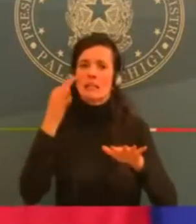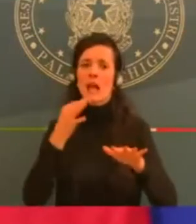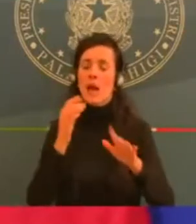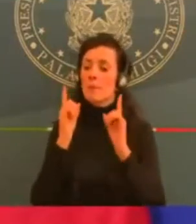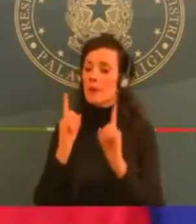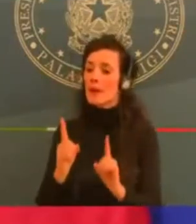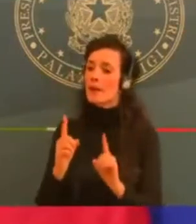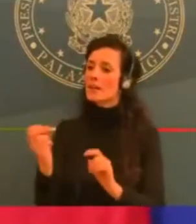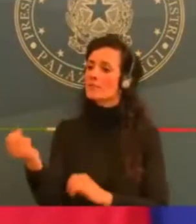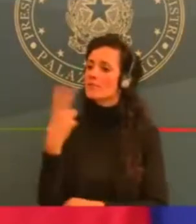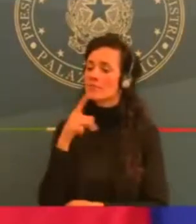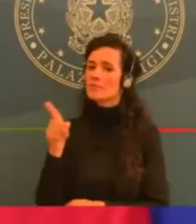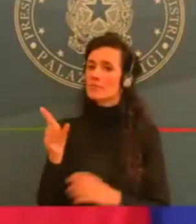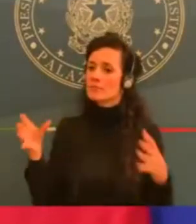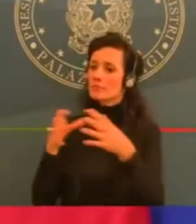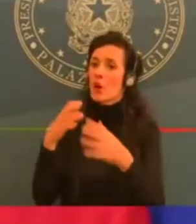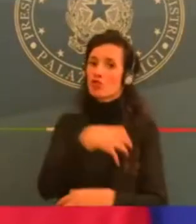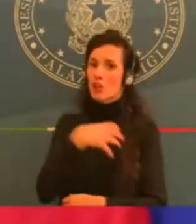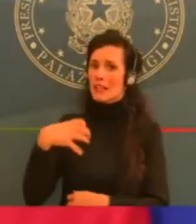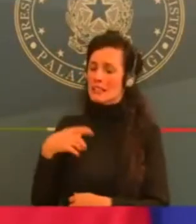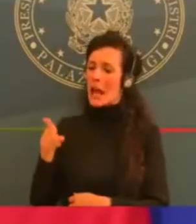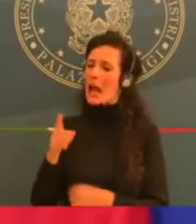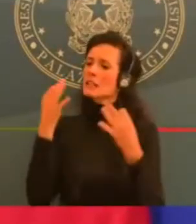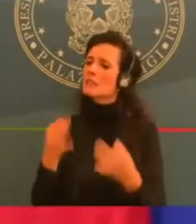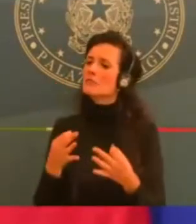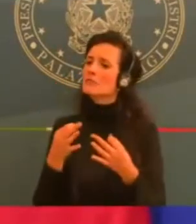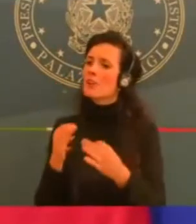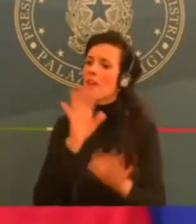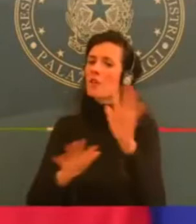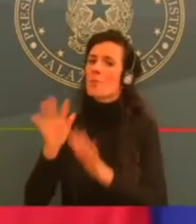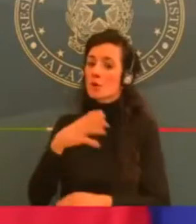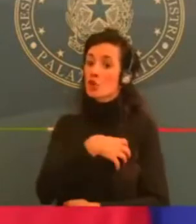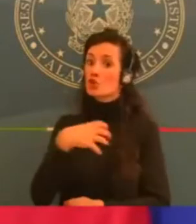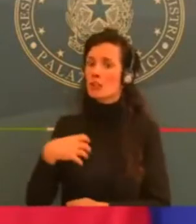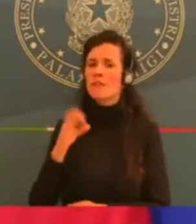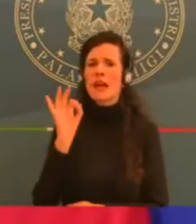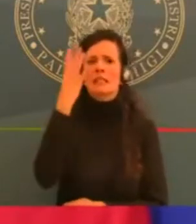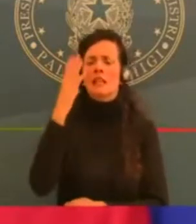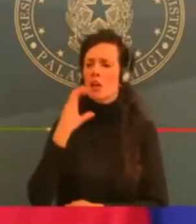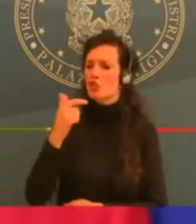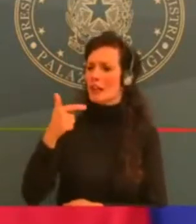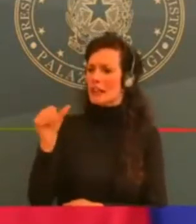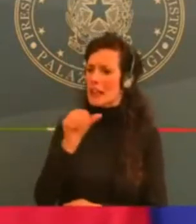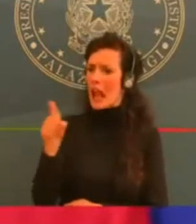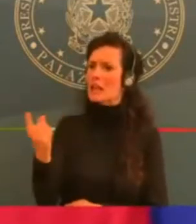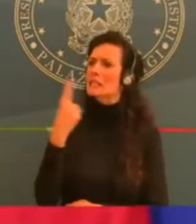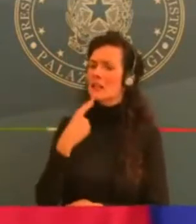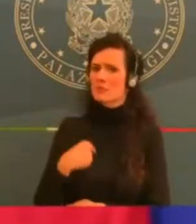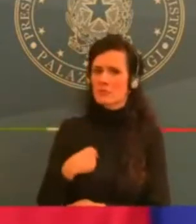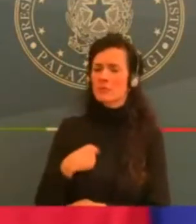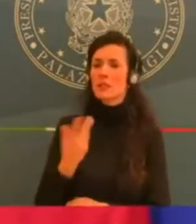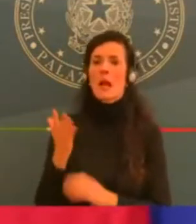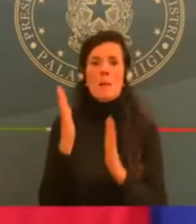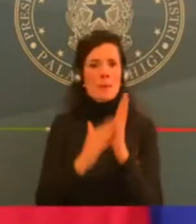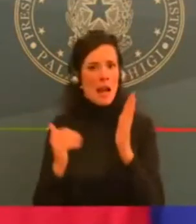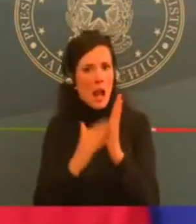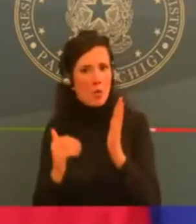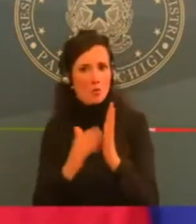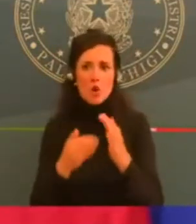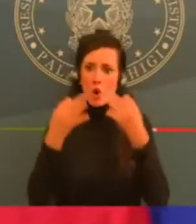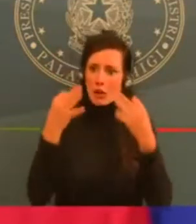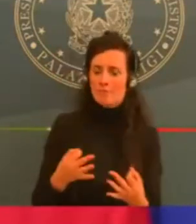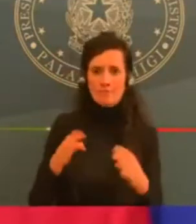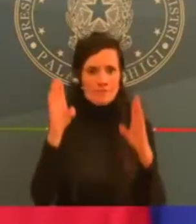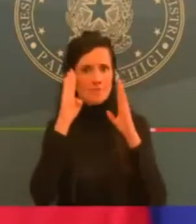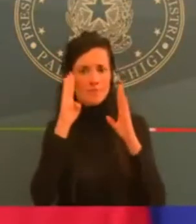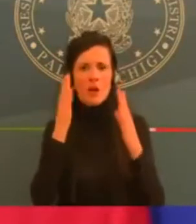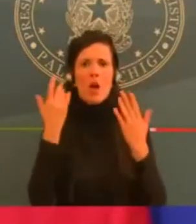tenendo conto di tutto quello che sta succedendo in Europa, non solo in Italia, ma in tutta Europa, si preannuncia una